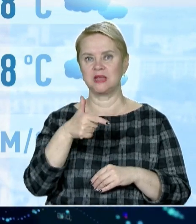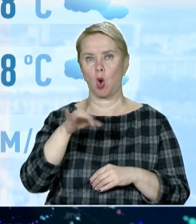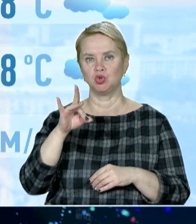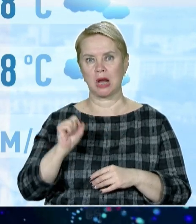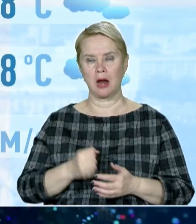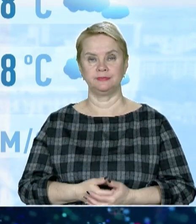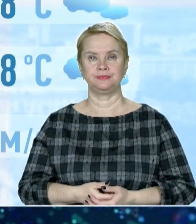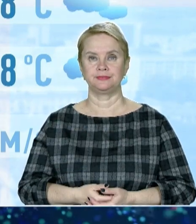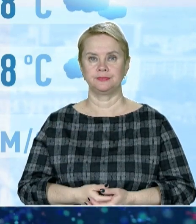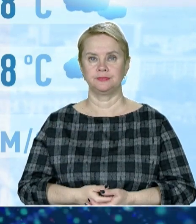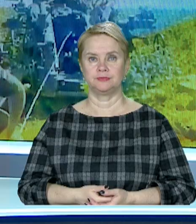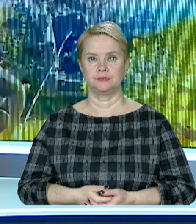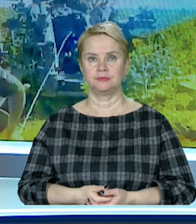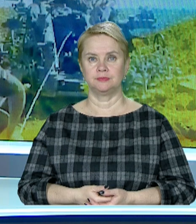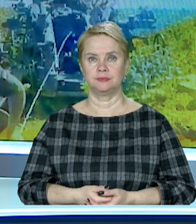Гончара.